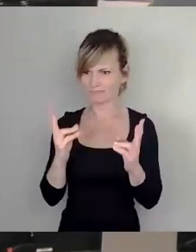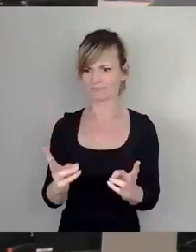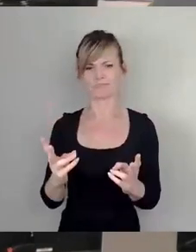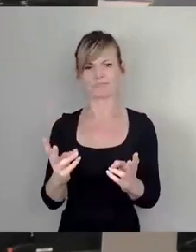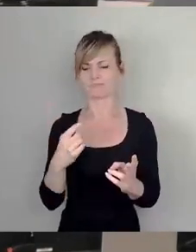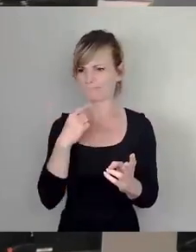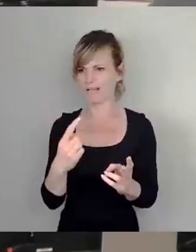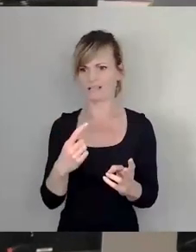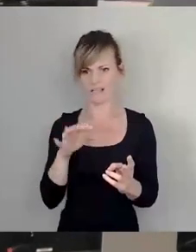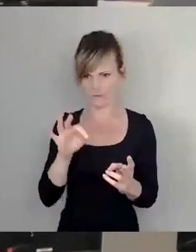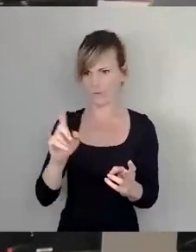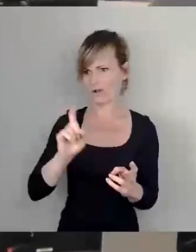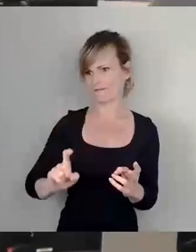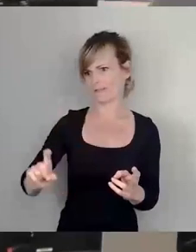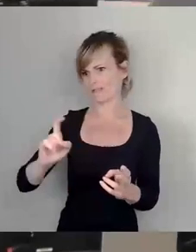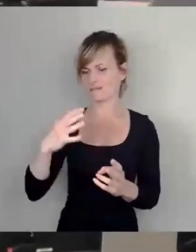anzubieten.